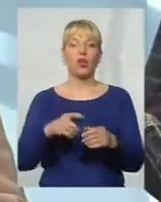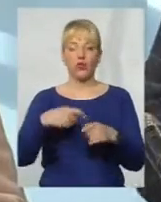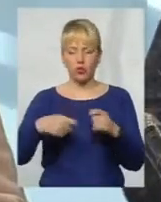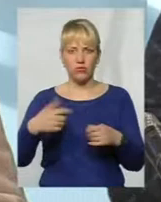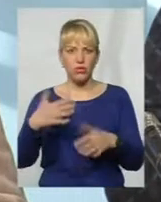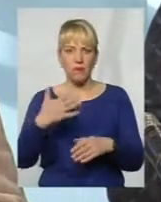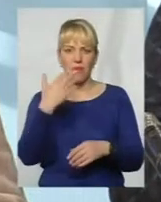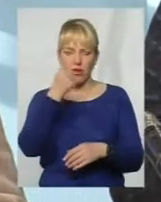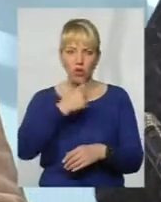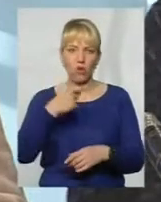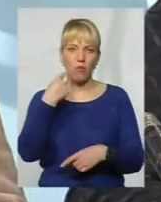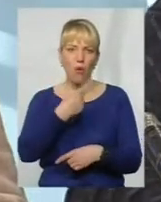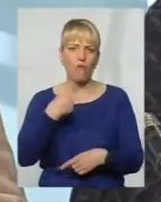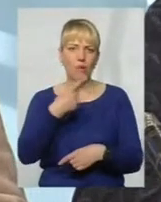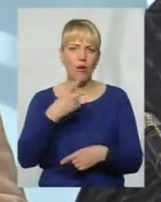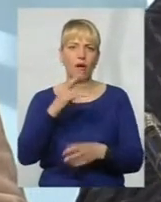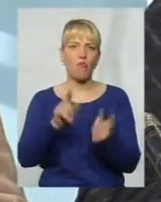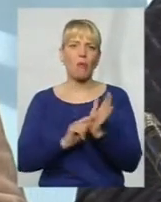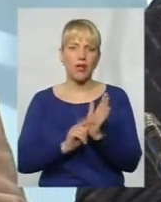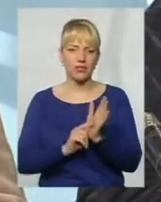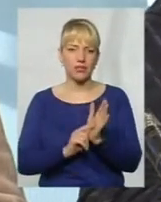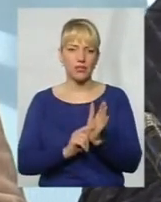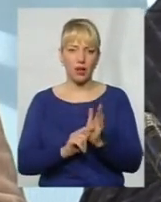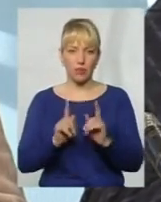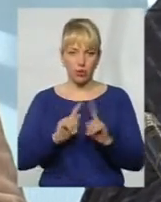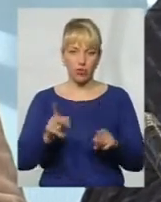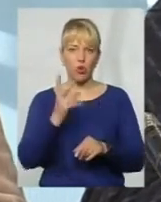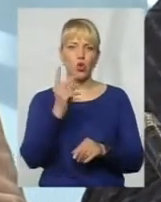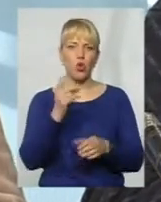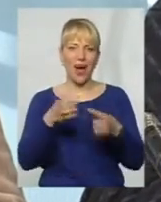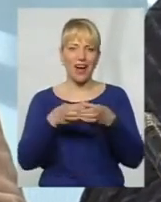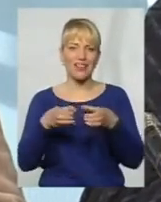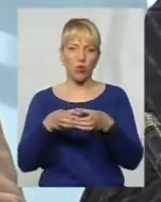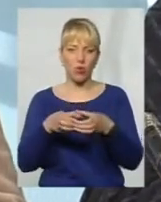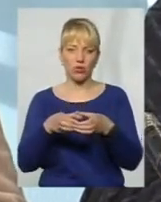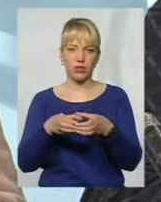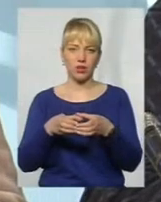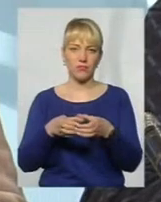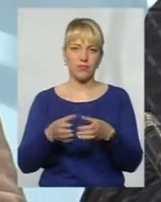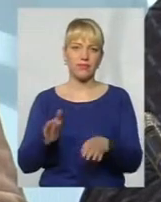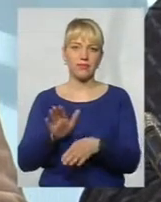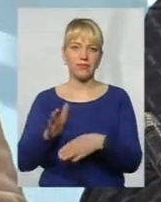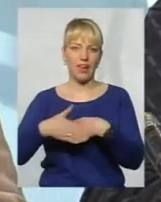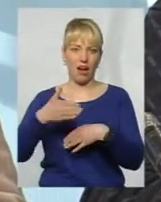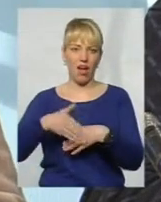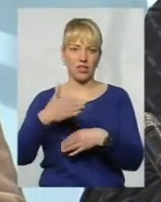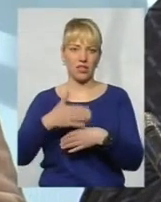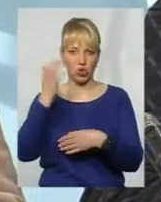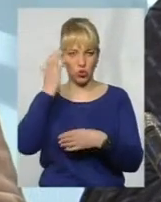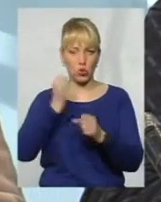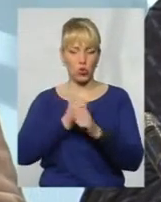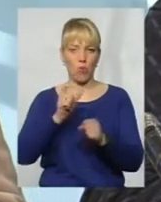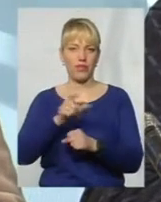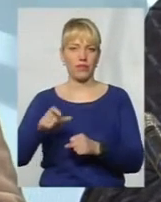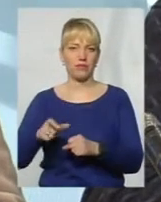Вже 5 років дамова за ці пенсії. Особливо друга категорія наказана чорнобильців.